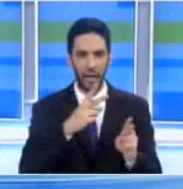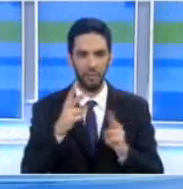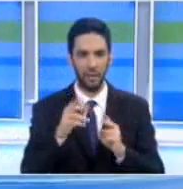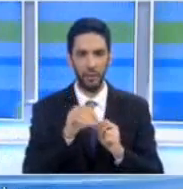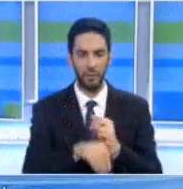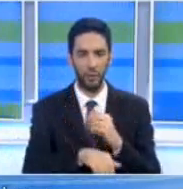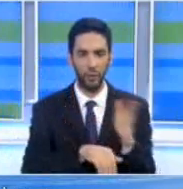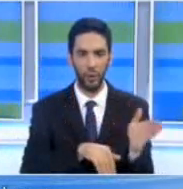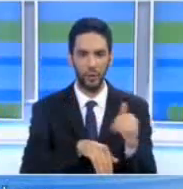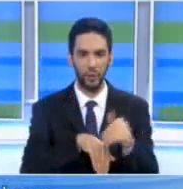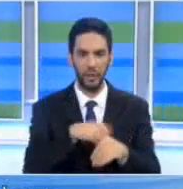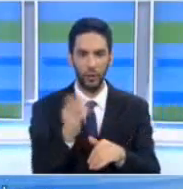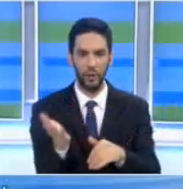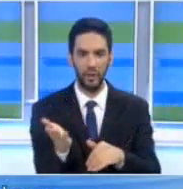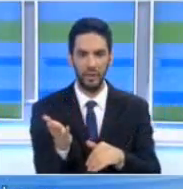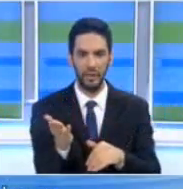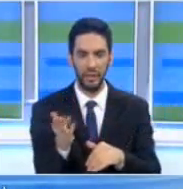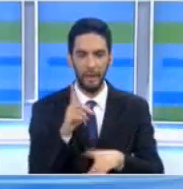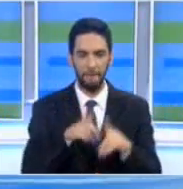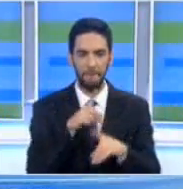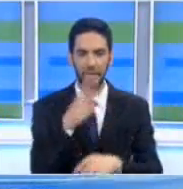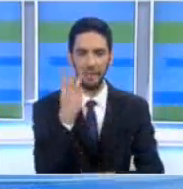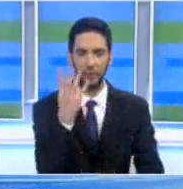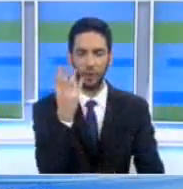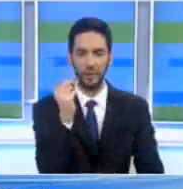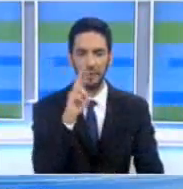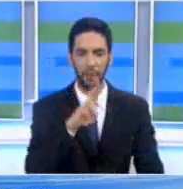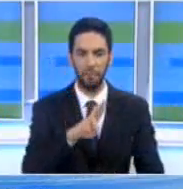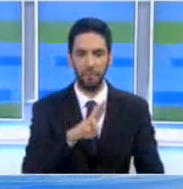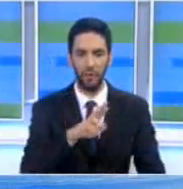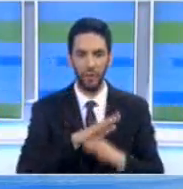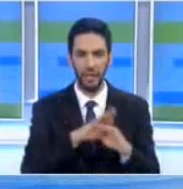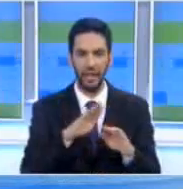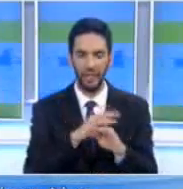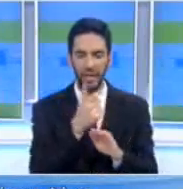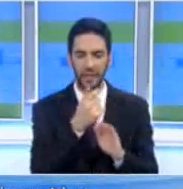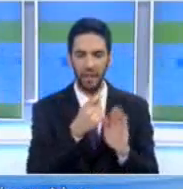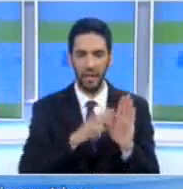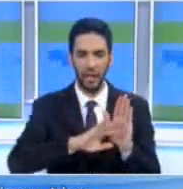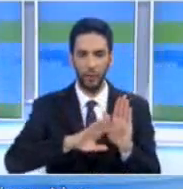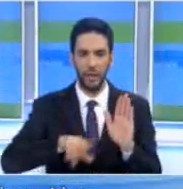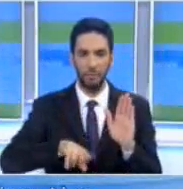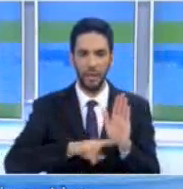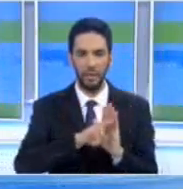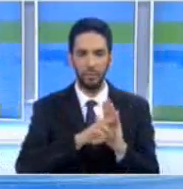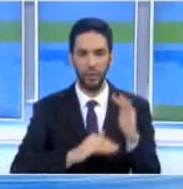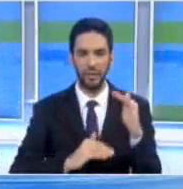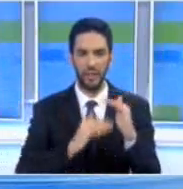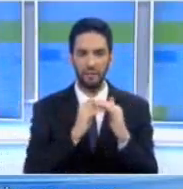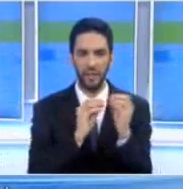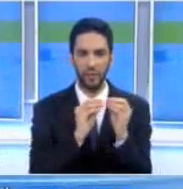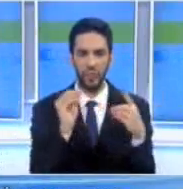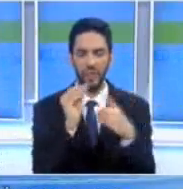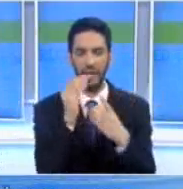χιονόνερο. Οι άνεμοι θα πνέουν όταν Ανατολική έως με το δυτική ασθενή έως μέτρη τριών με τεσάρου μποφόρ και η θάλασσα θα είναι λίγο ταραγμένη.